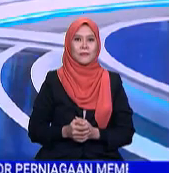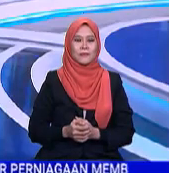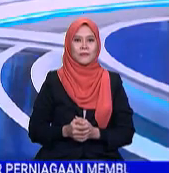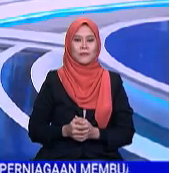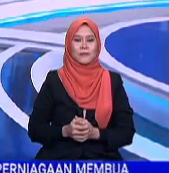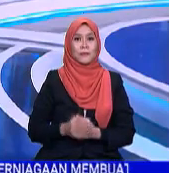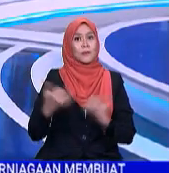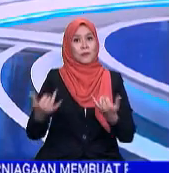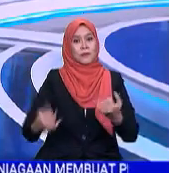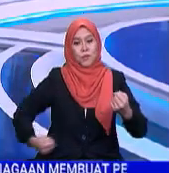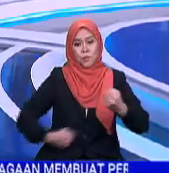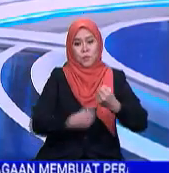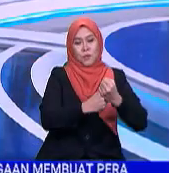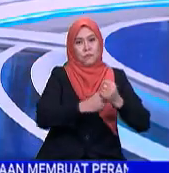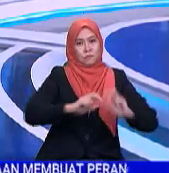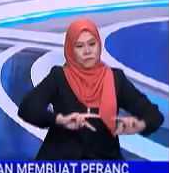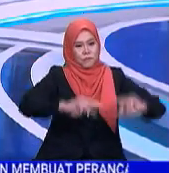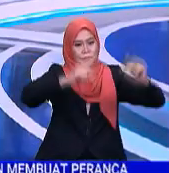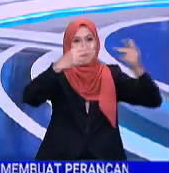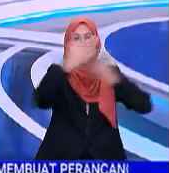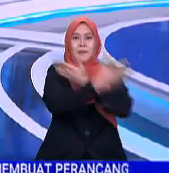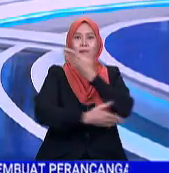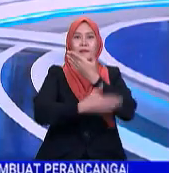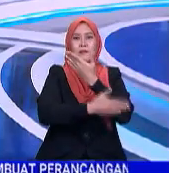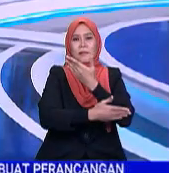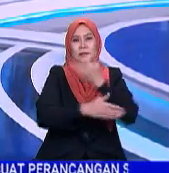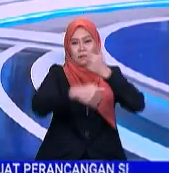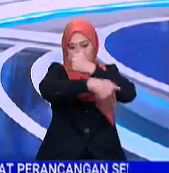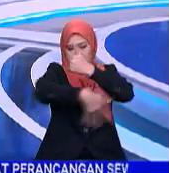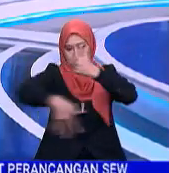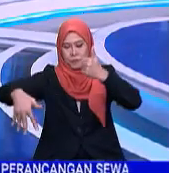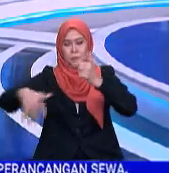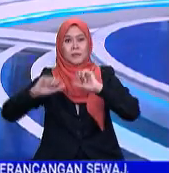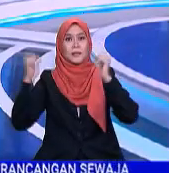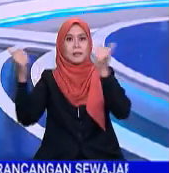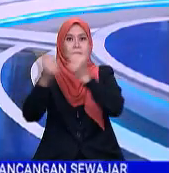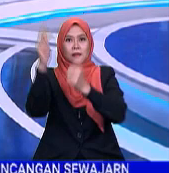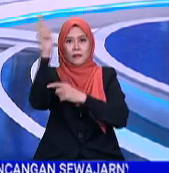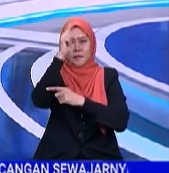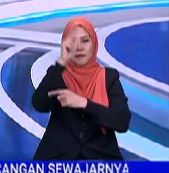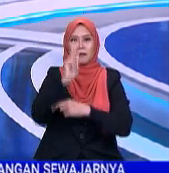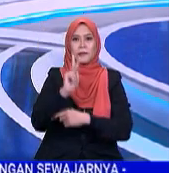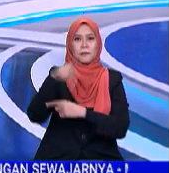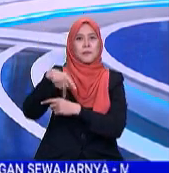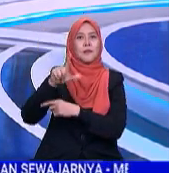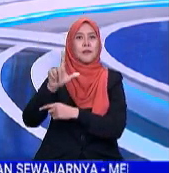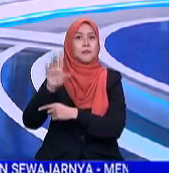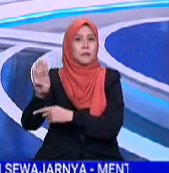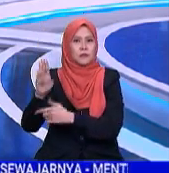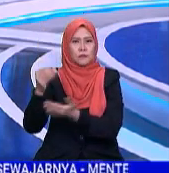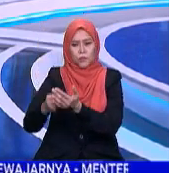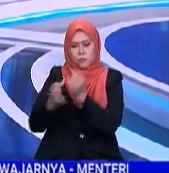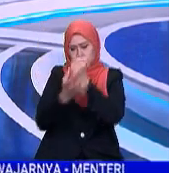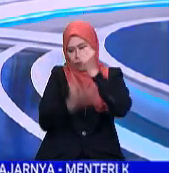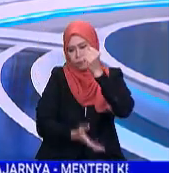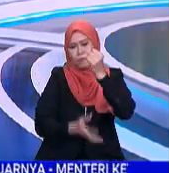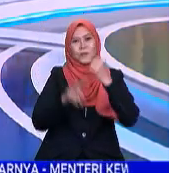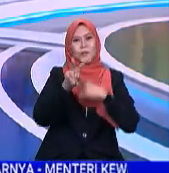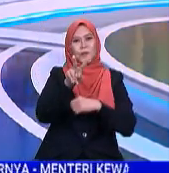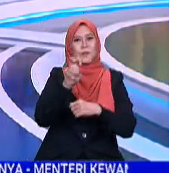Bagi menyokong plan pemulihan negara, semua agensi di bawah Kementerian Pembangunan Luar Bandar KPLB menyediakan peruntukan berjumlah